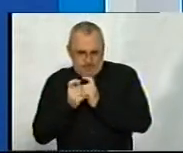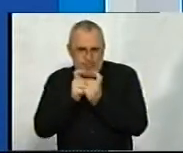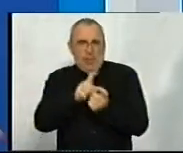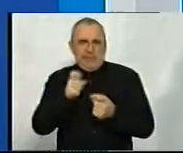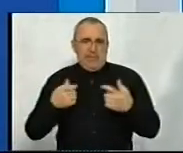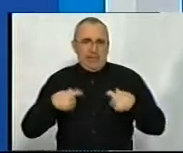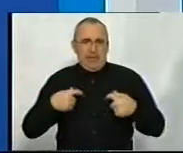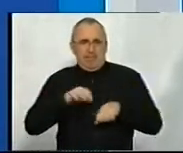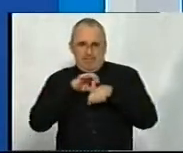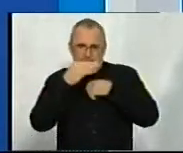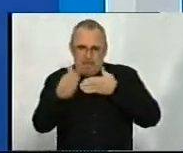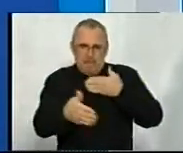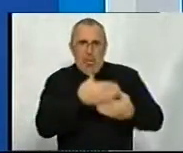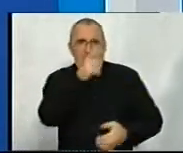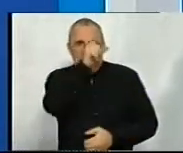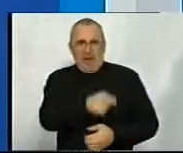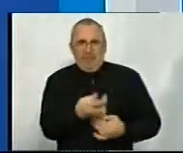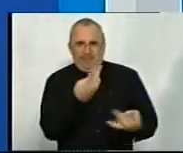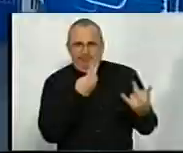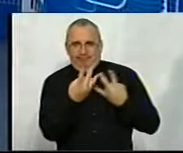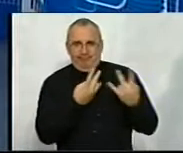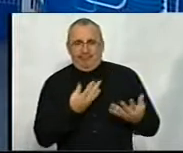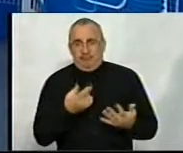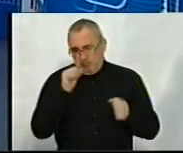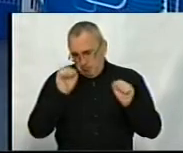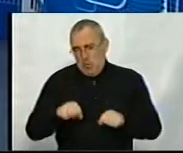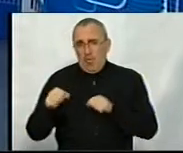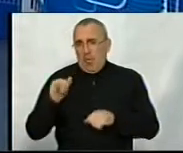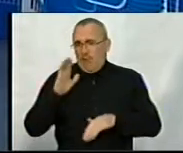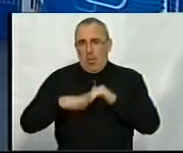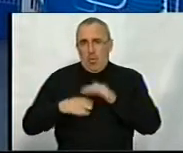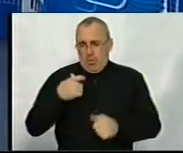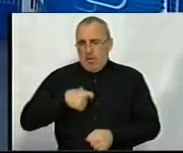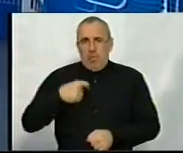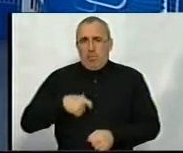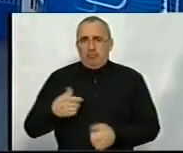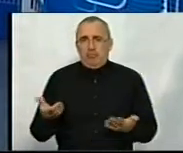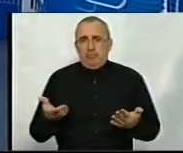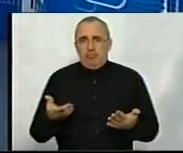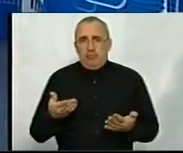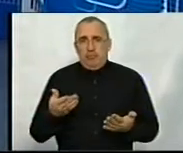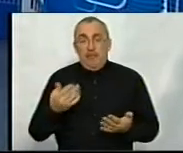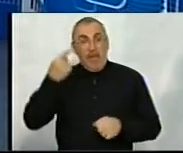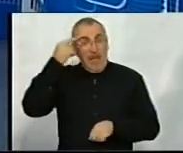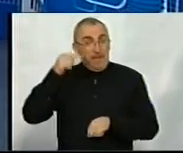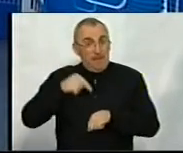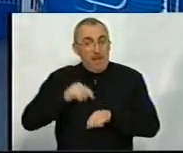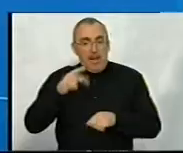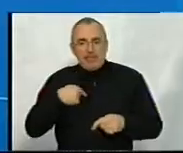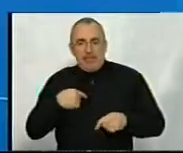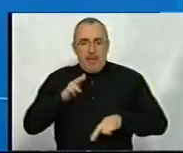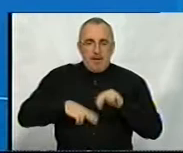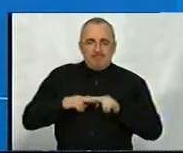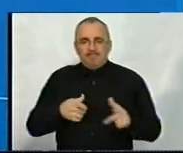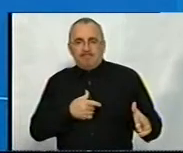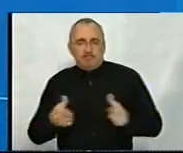і покарати кривдника. Це можливо. Це в руках особи. З точки зору психологічно, як себе налаштувати